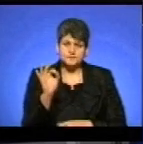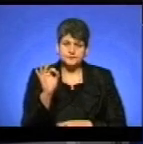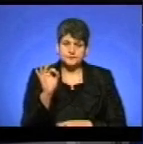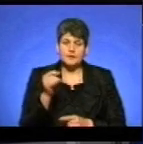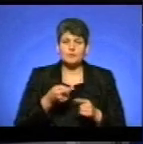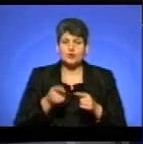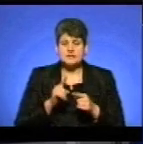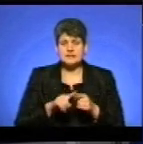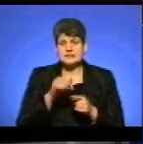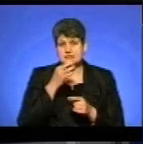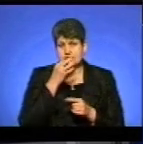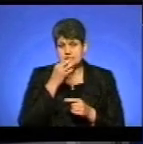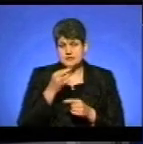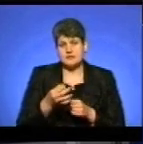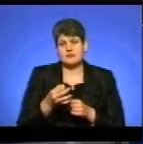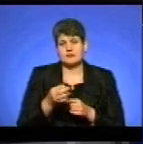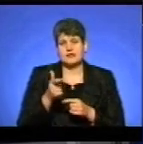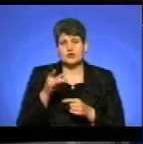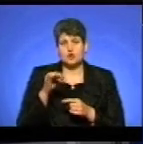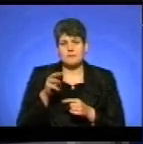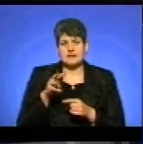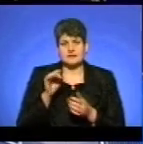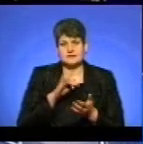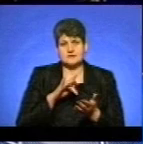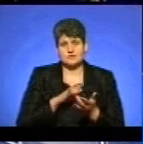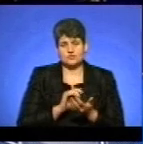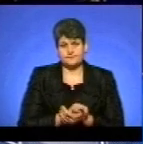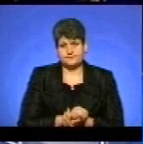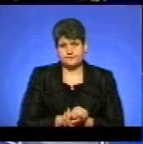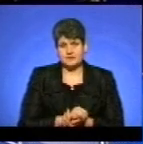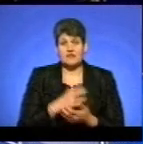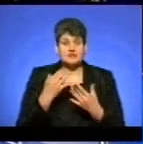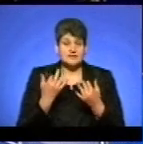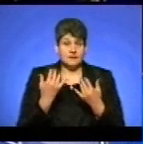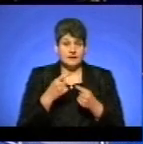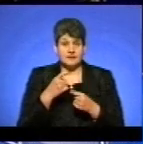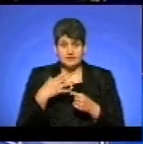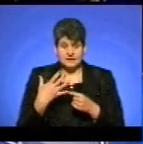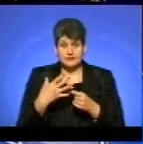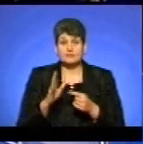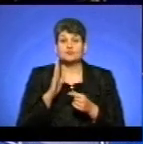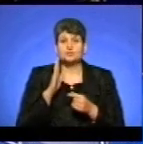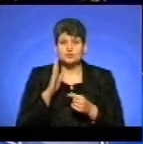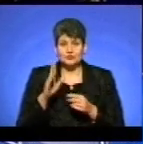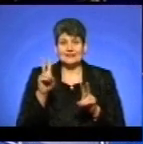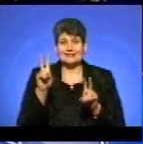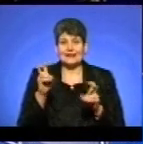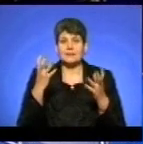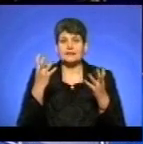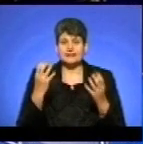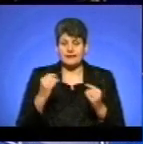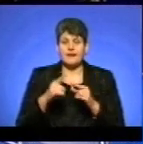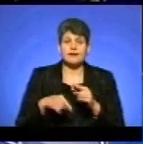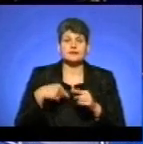повідомила синоптик обласного гідрометеоцентру Оксана Озимків. І вже за кілька хвилин в ефірі нашого каналу «Тема дня», а